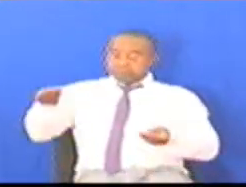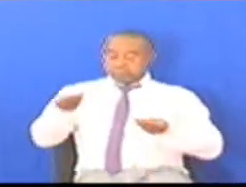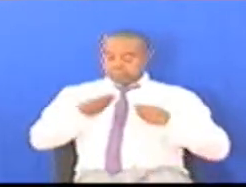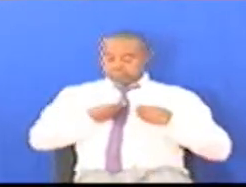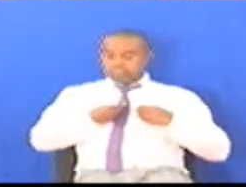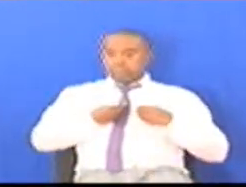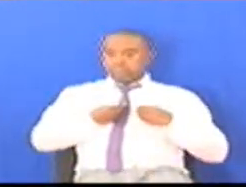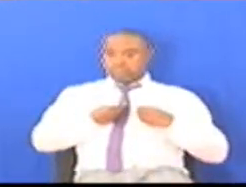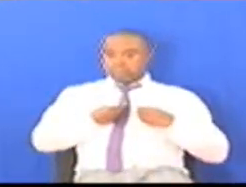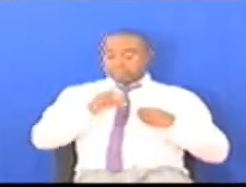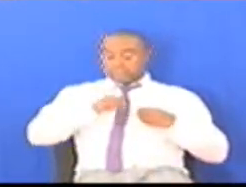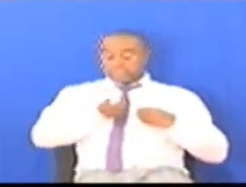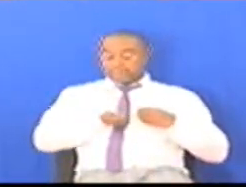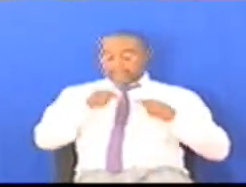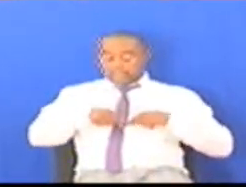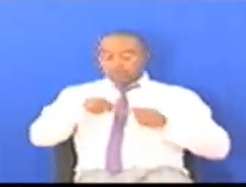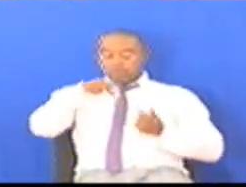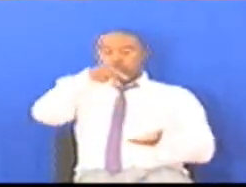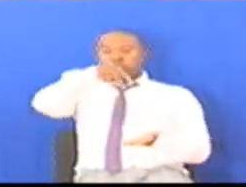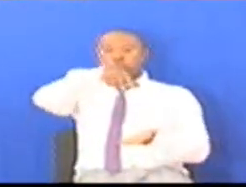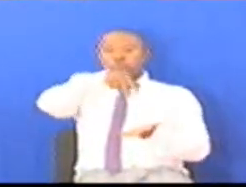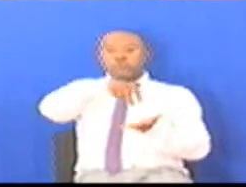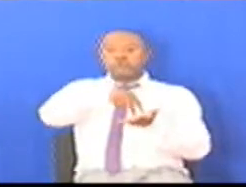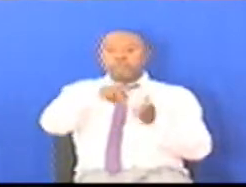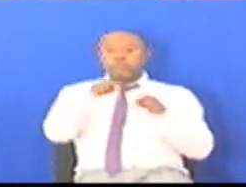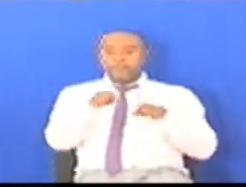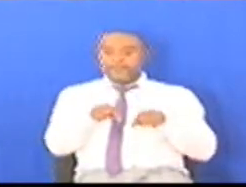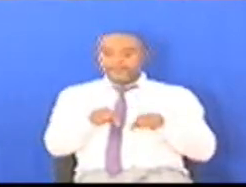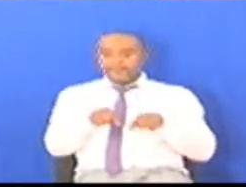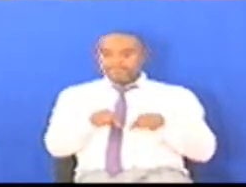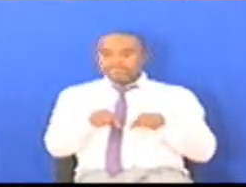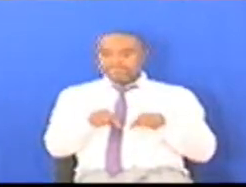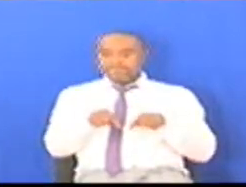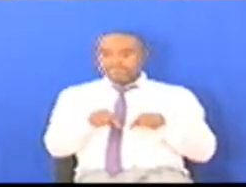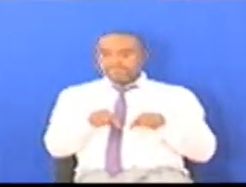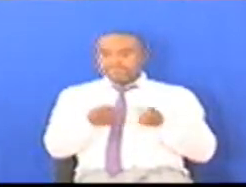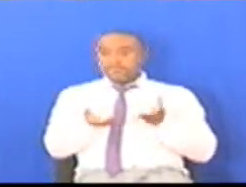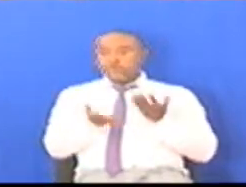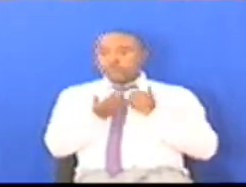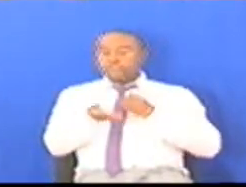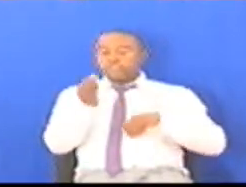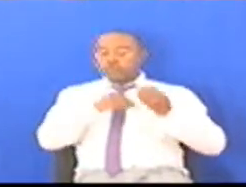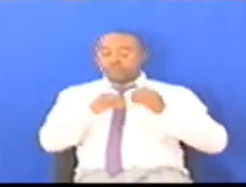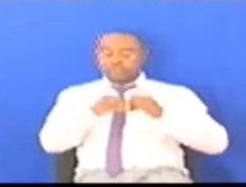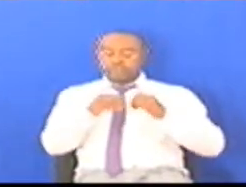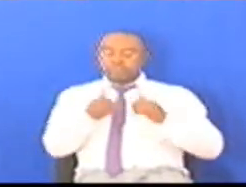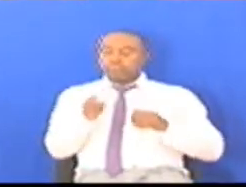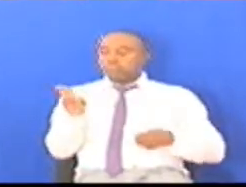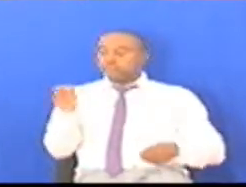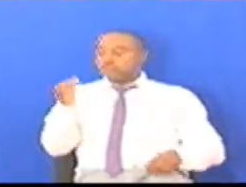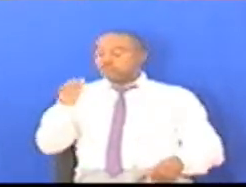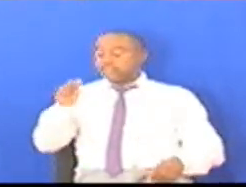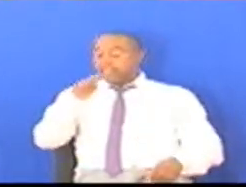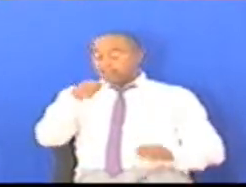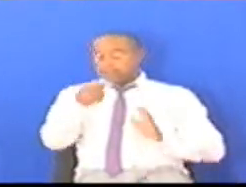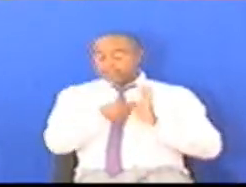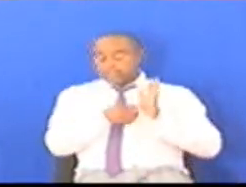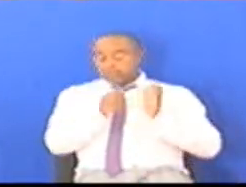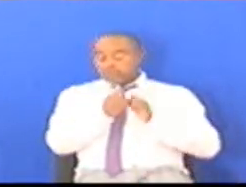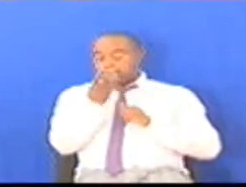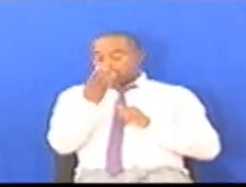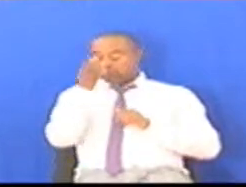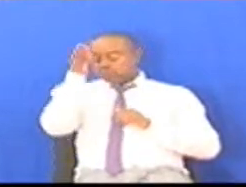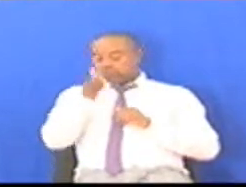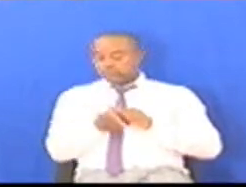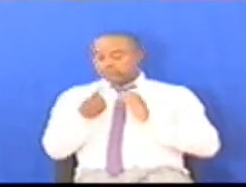cha kusmama Leo, mbele mbunge lako tukufu Kueza kuchangia hoja Leo tare kuminatatu mwezi wa sita